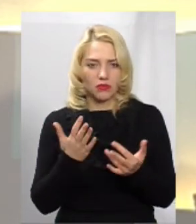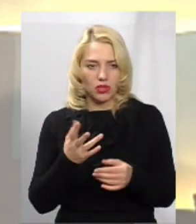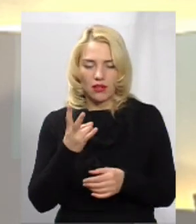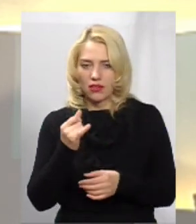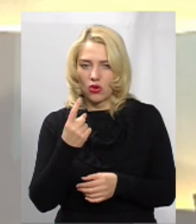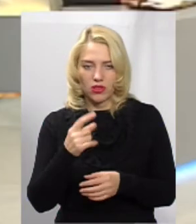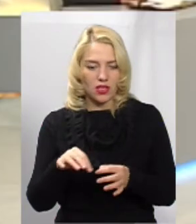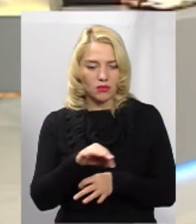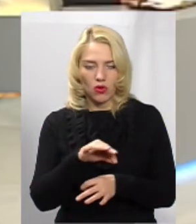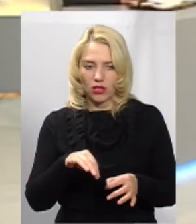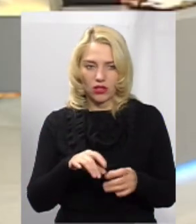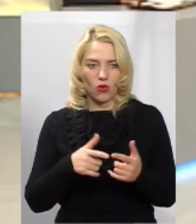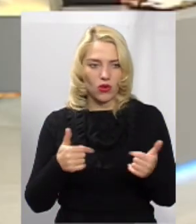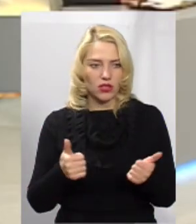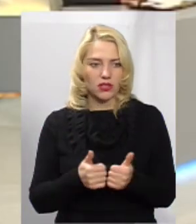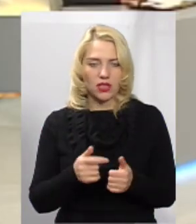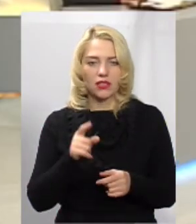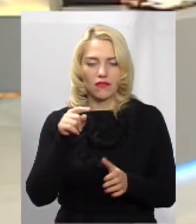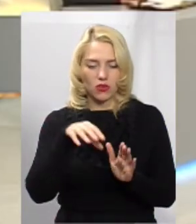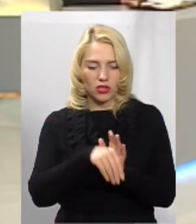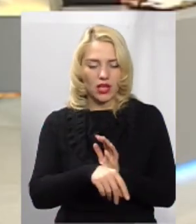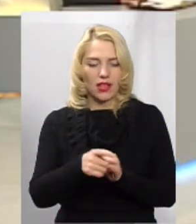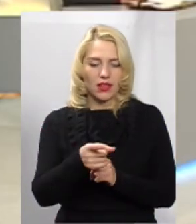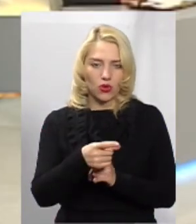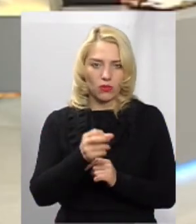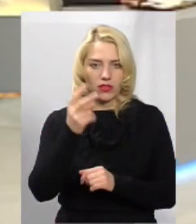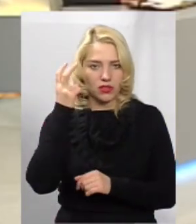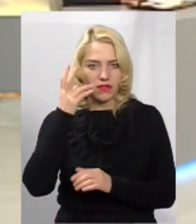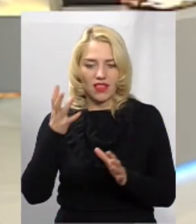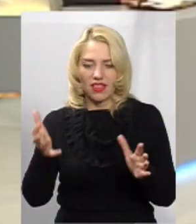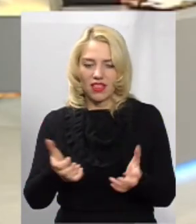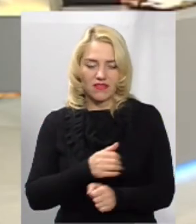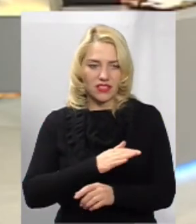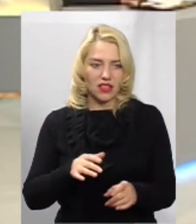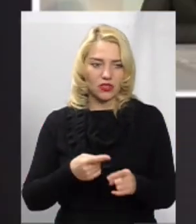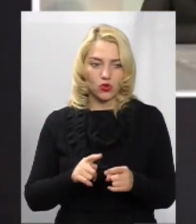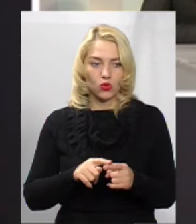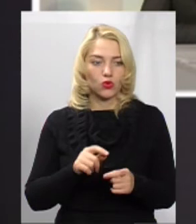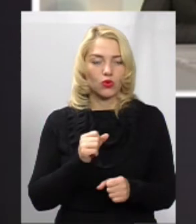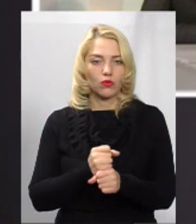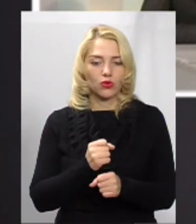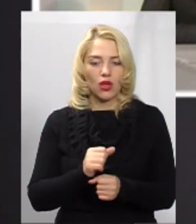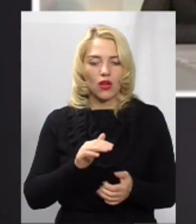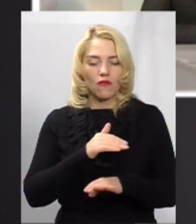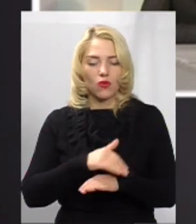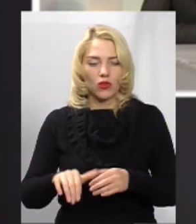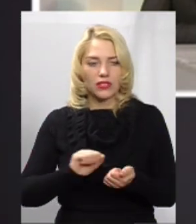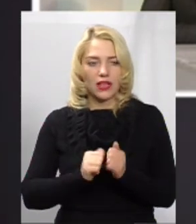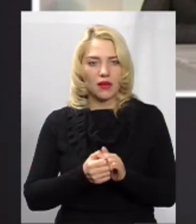Жодна з проектних організацій, тому числі Тернопільська, Київська, не взяла за цю роботу. Вулиця Кам'янецька